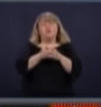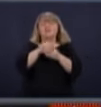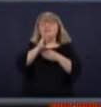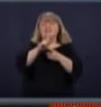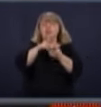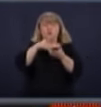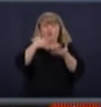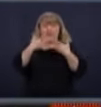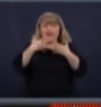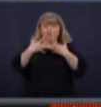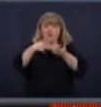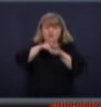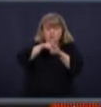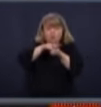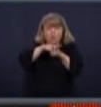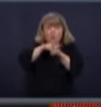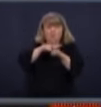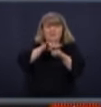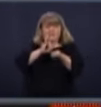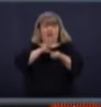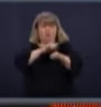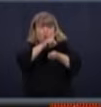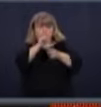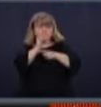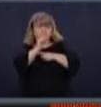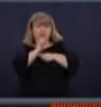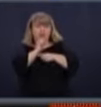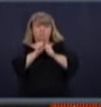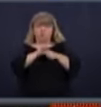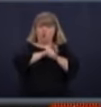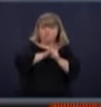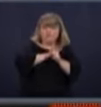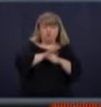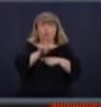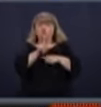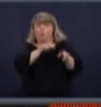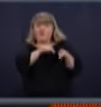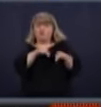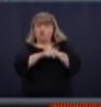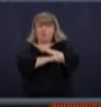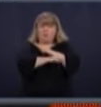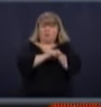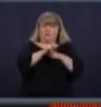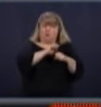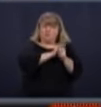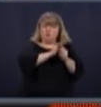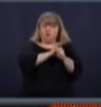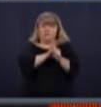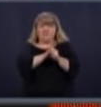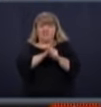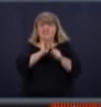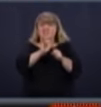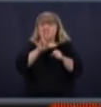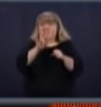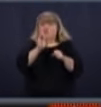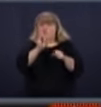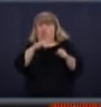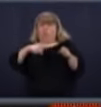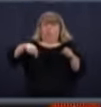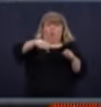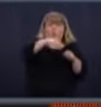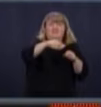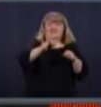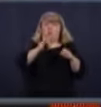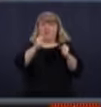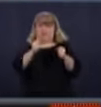de couture, bien, il y a un cas chez une dame ou deux cas. Bien, s'il y a 7-8 cas autour, bien, qu'on est capable de contenir ça pour éviter que toute